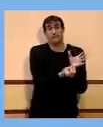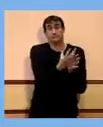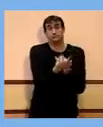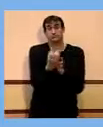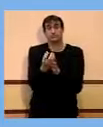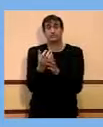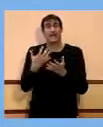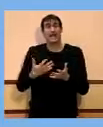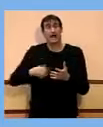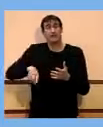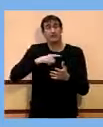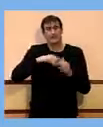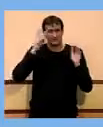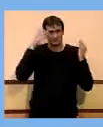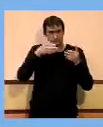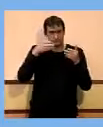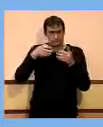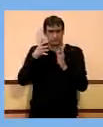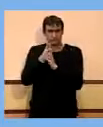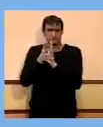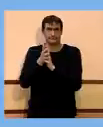ara ens estem centrant.